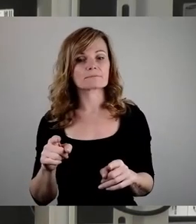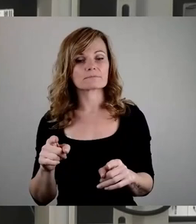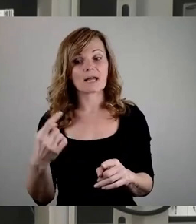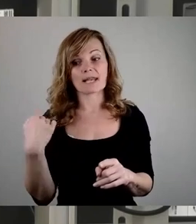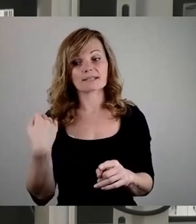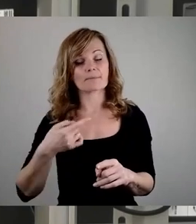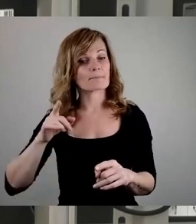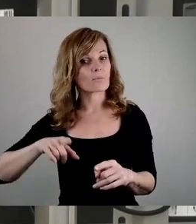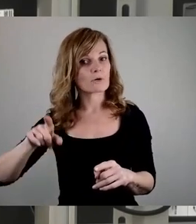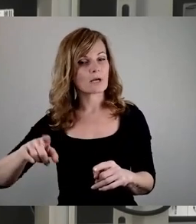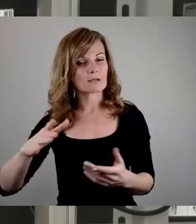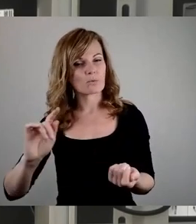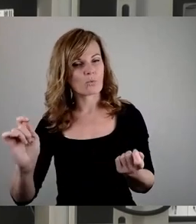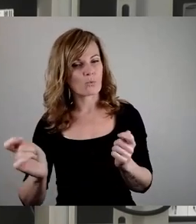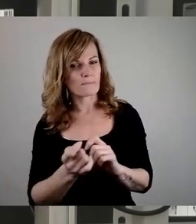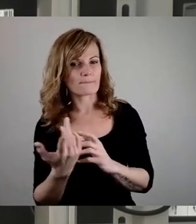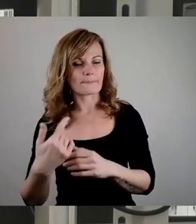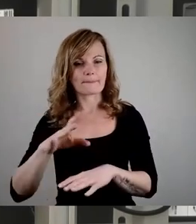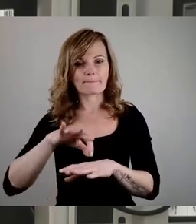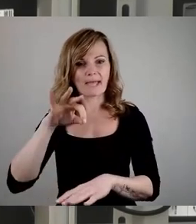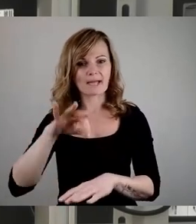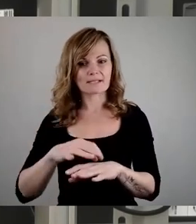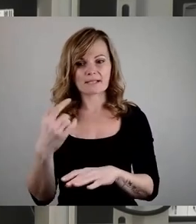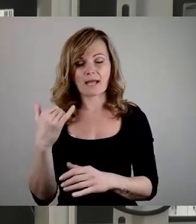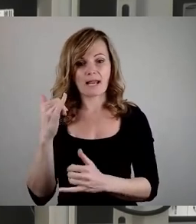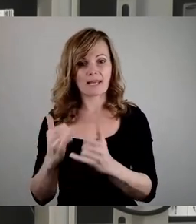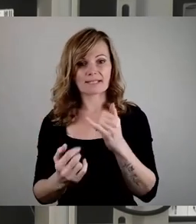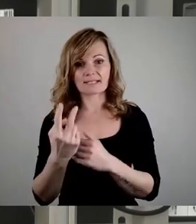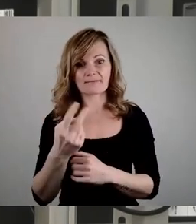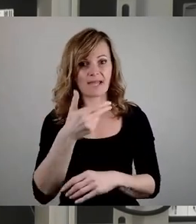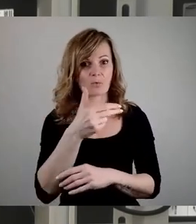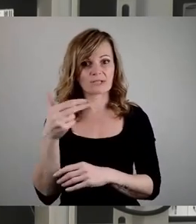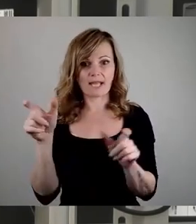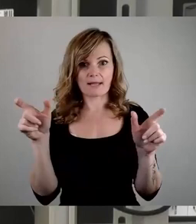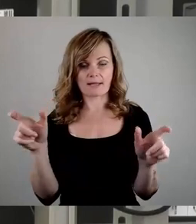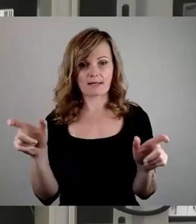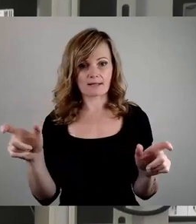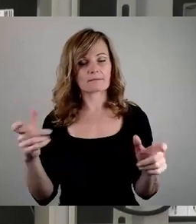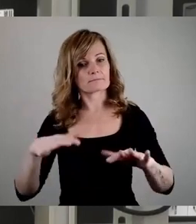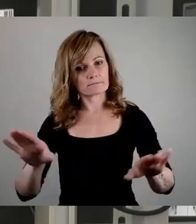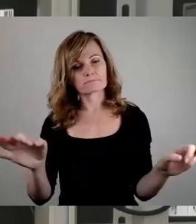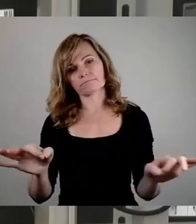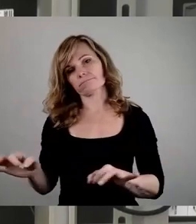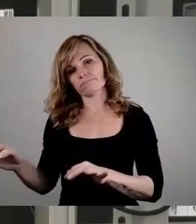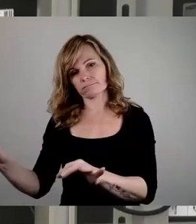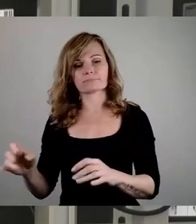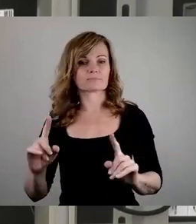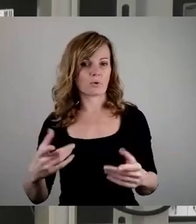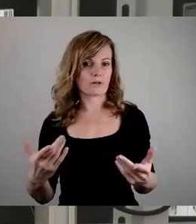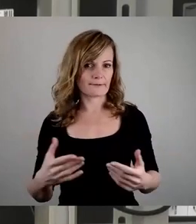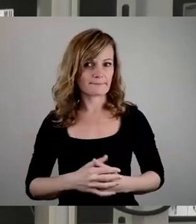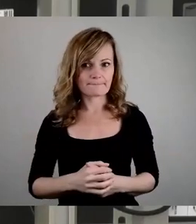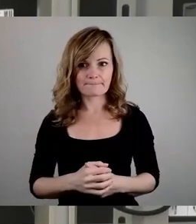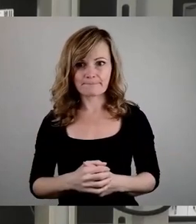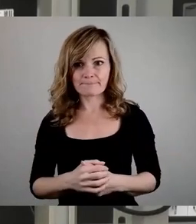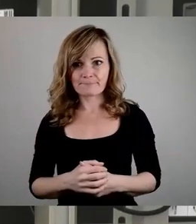umzusteuern, dass im März die letzten zwei Hotelstandorte dann auch freigezogen werden sollen. Und dieser